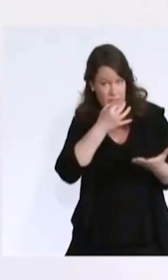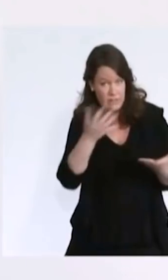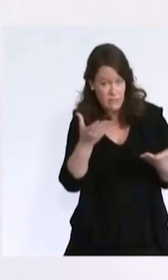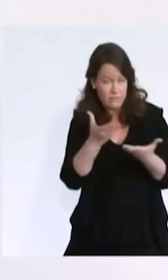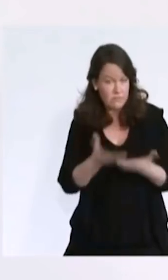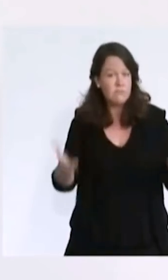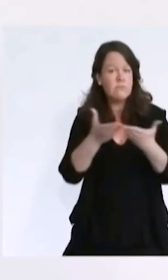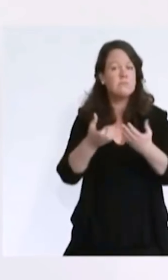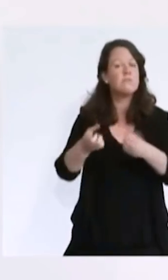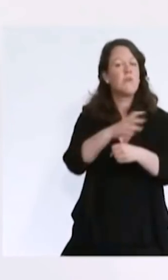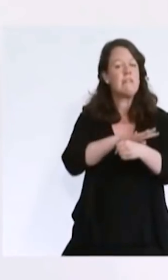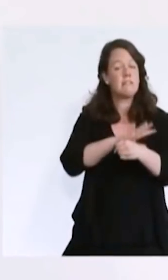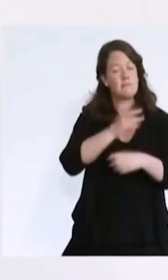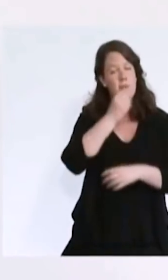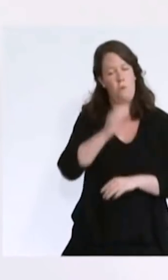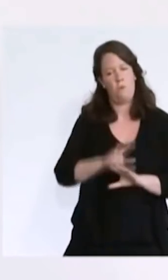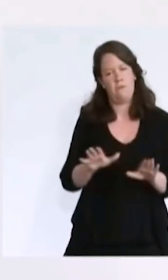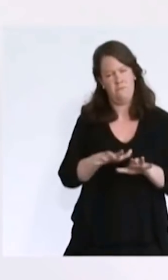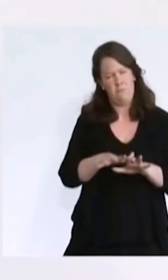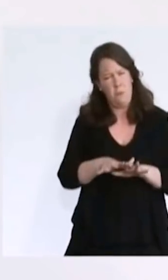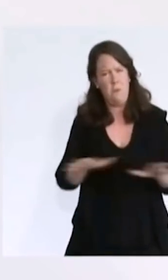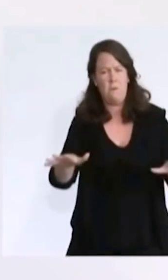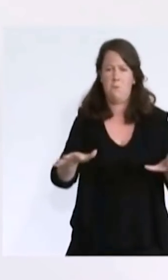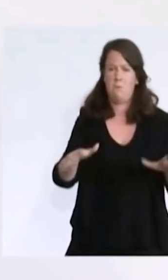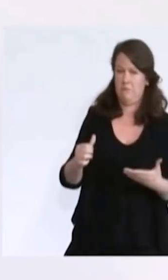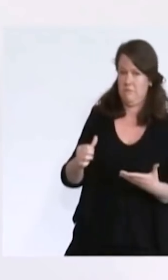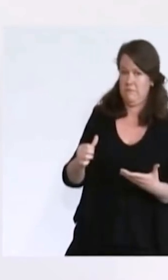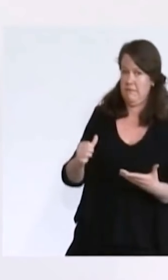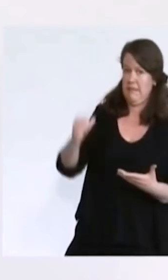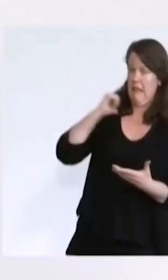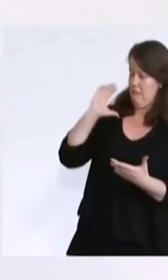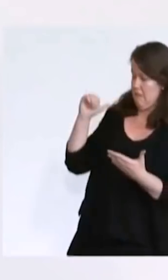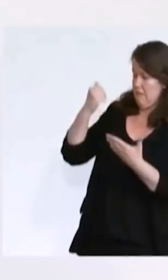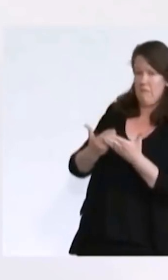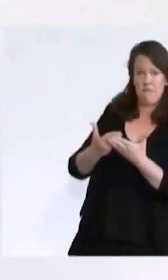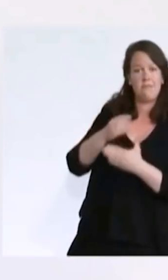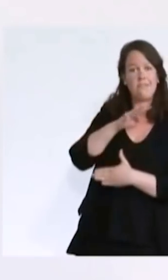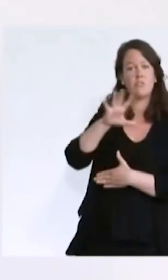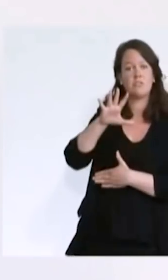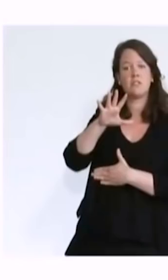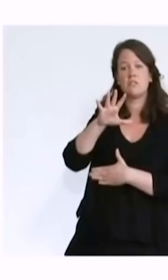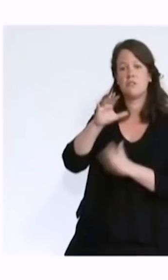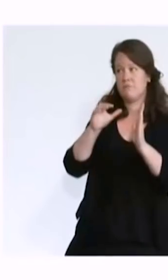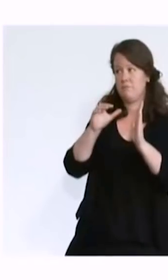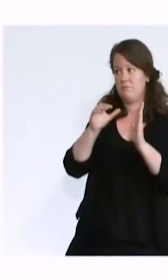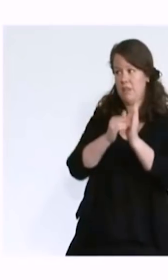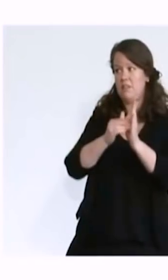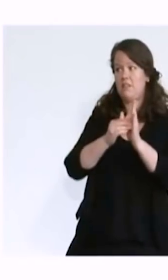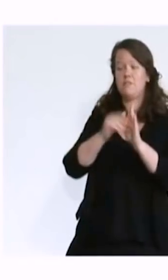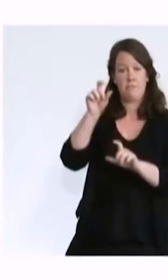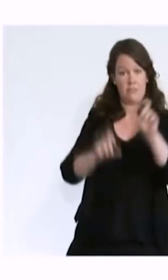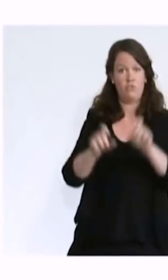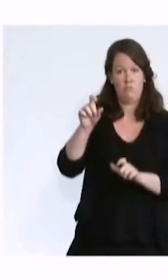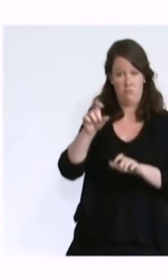Plus de 45 000 Français ont été diagnostiqués au coronavirus ces dernières 24 heures, illustrant si cela était